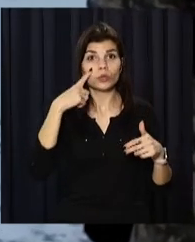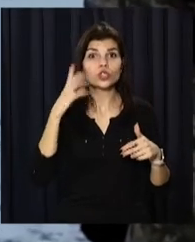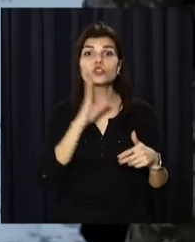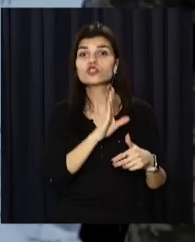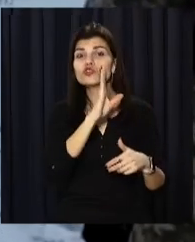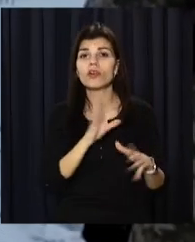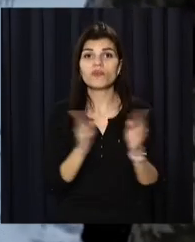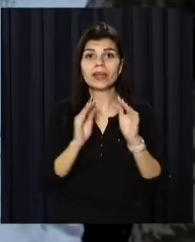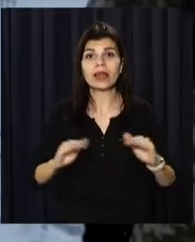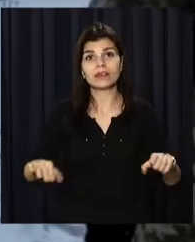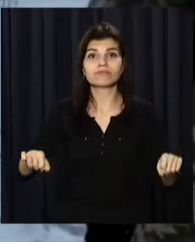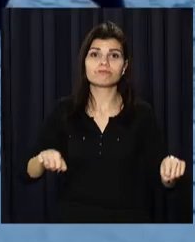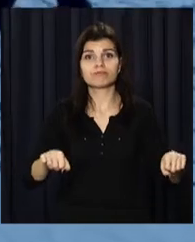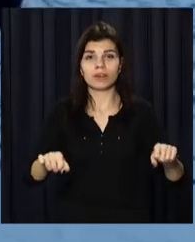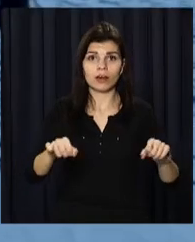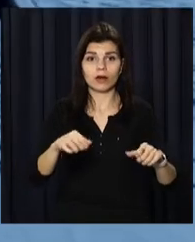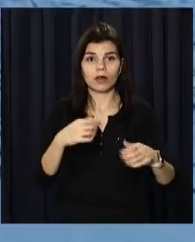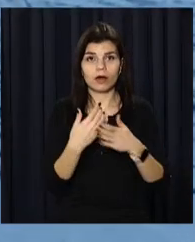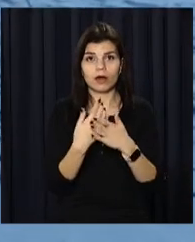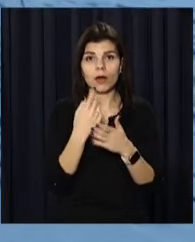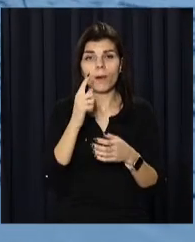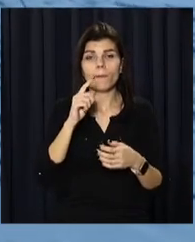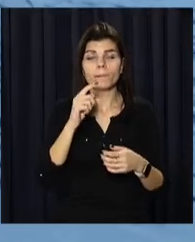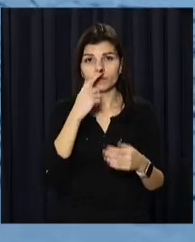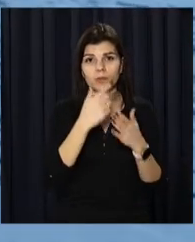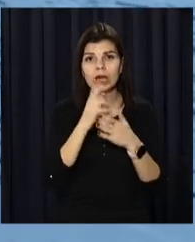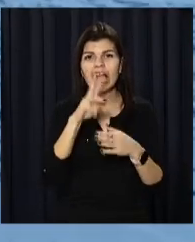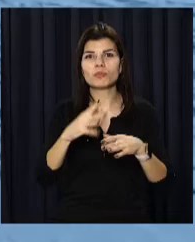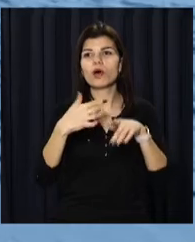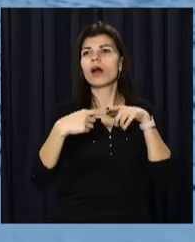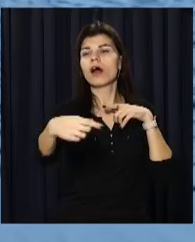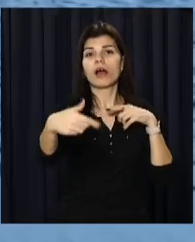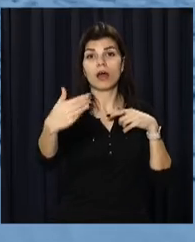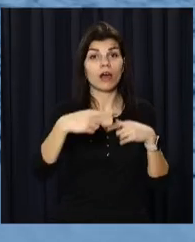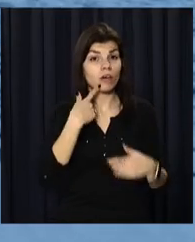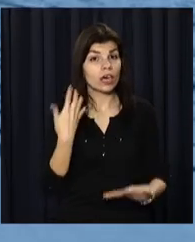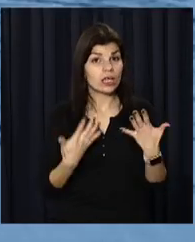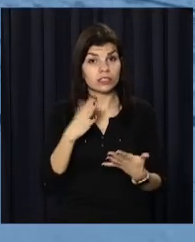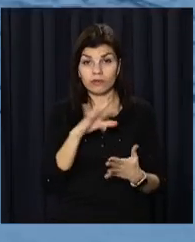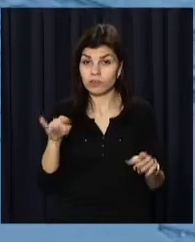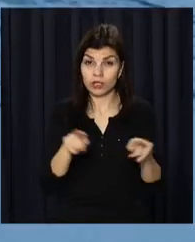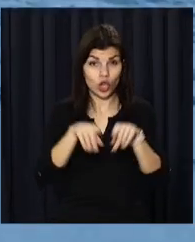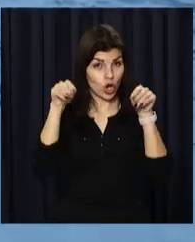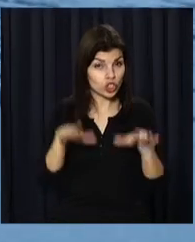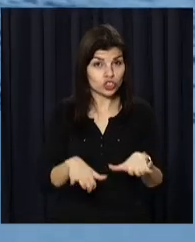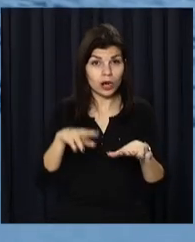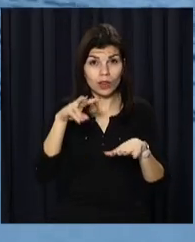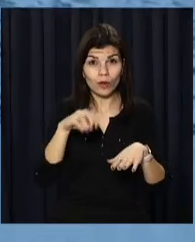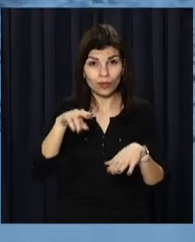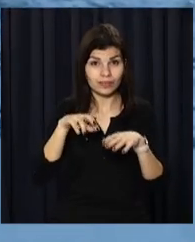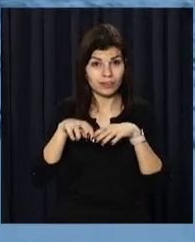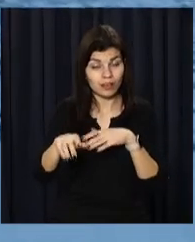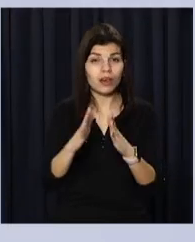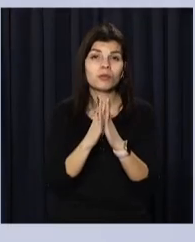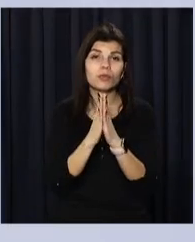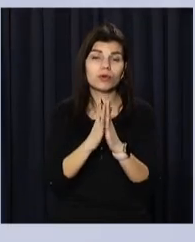які гуляли з дітьми на льоду за пів кілометра від берега. Надзвичайники кажуть, якщо ви все ж таки вирішили ступити на кригу, передусім